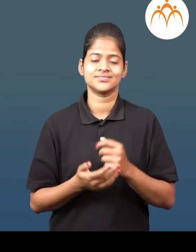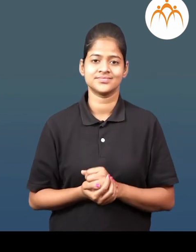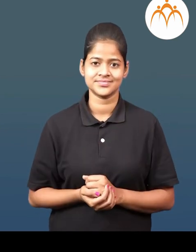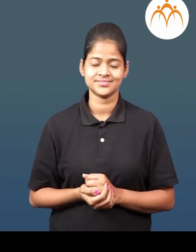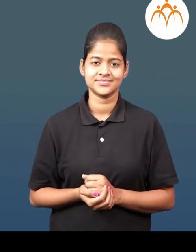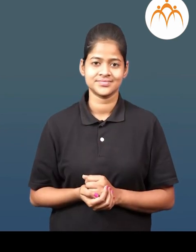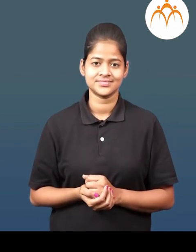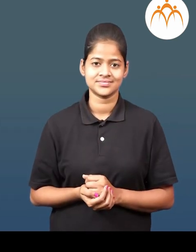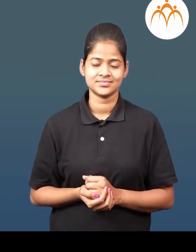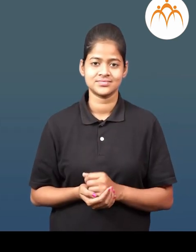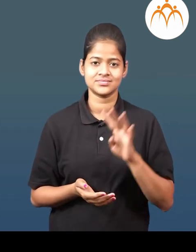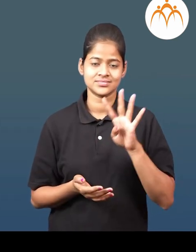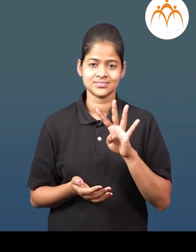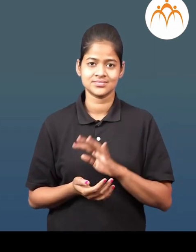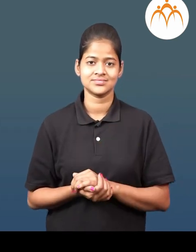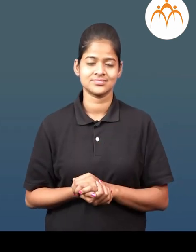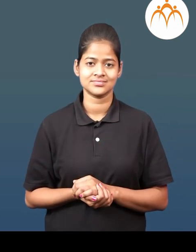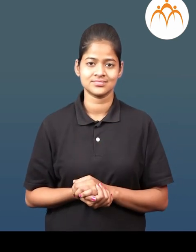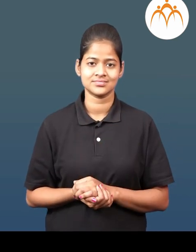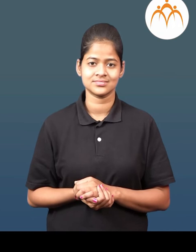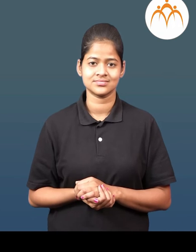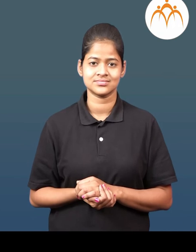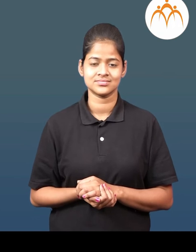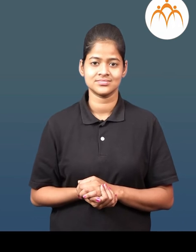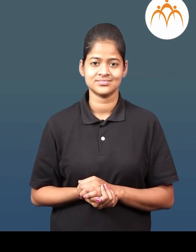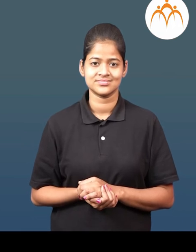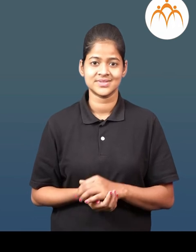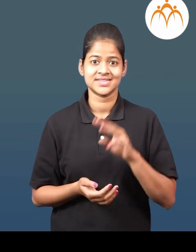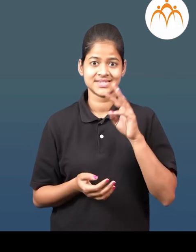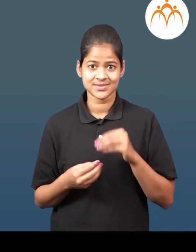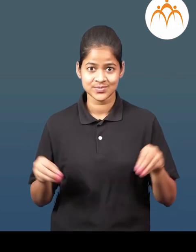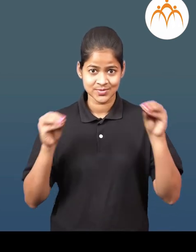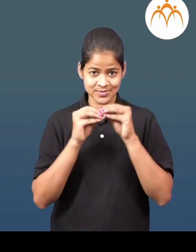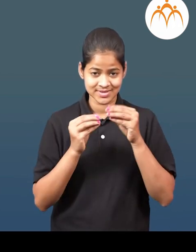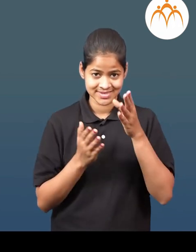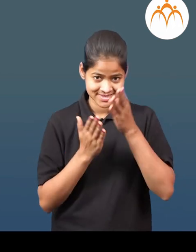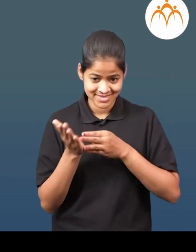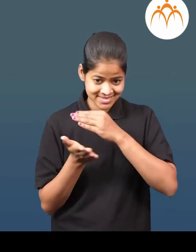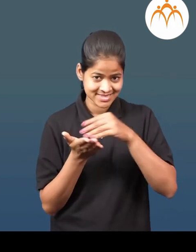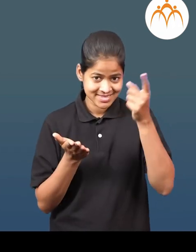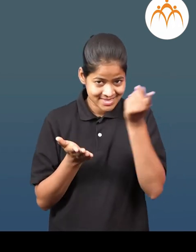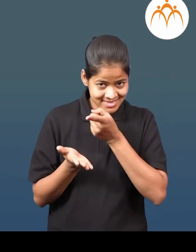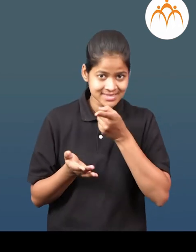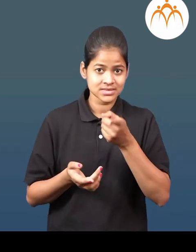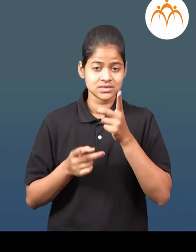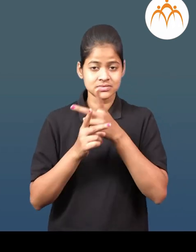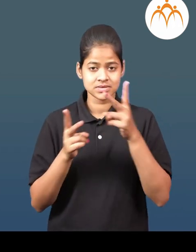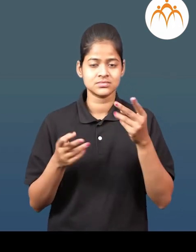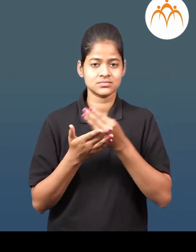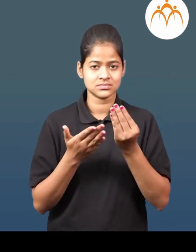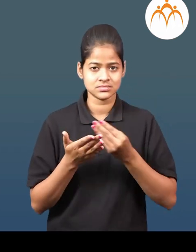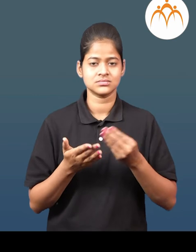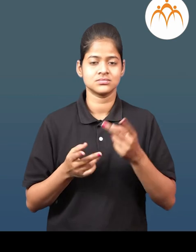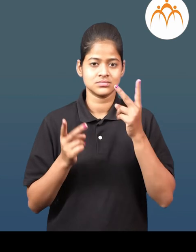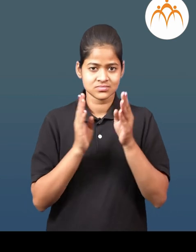4. तीन पेक्षा जास्त संदर्भ रेशा असलेल्या सममित आक्रुत्या